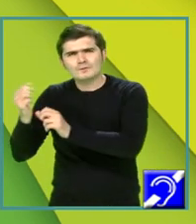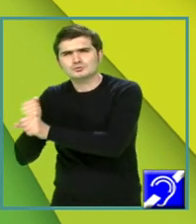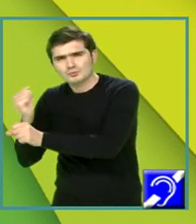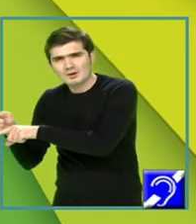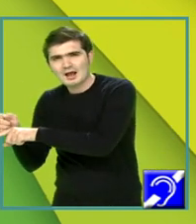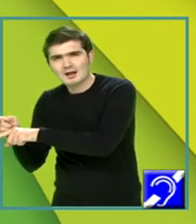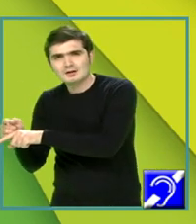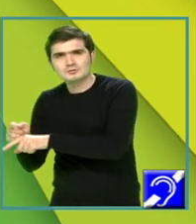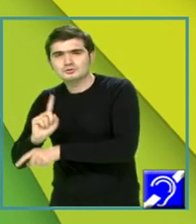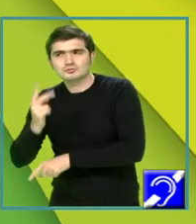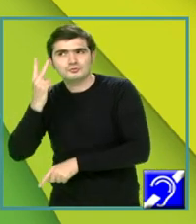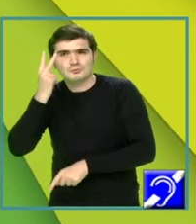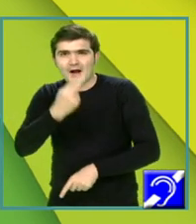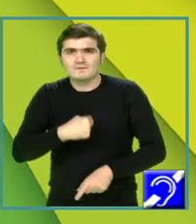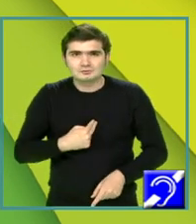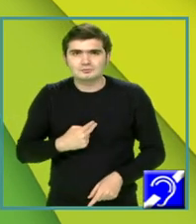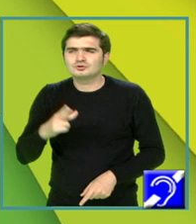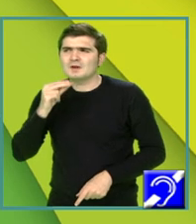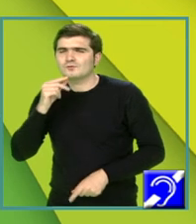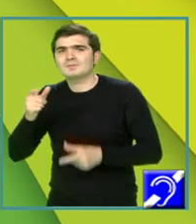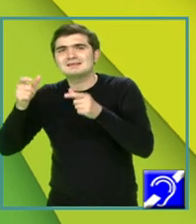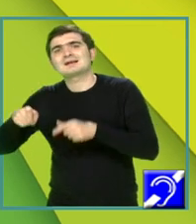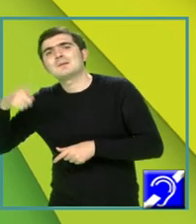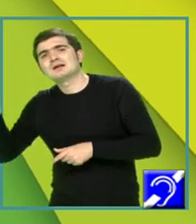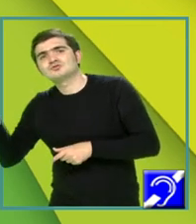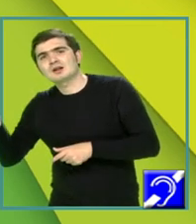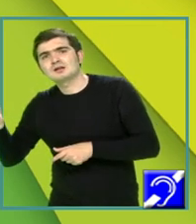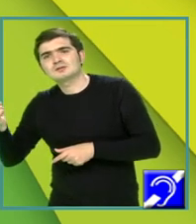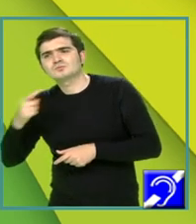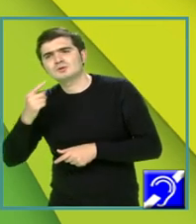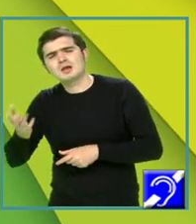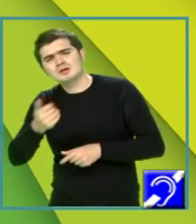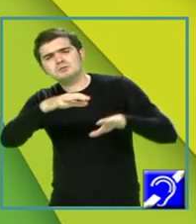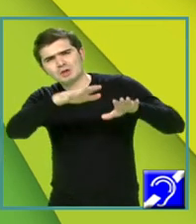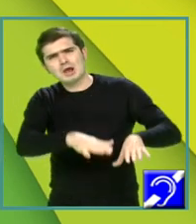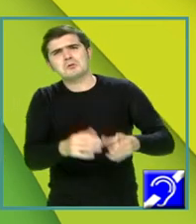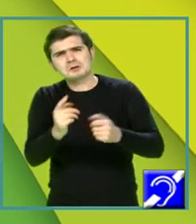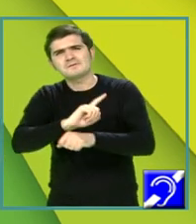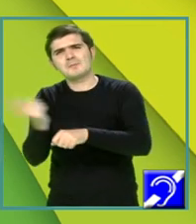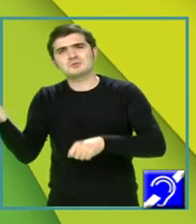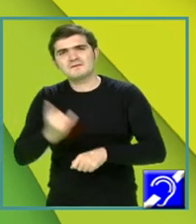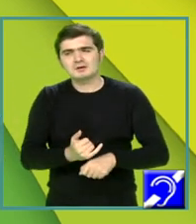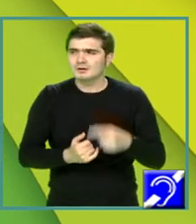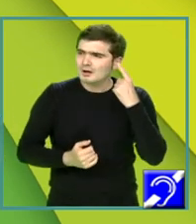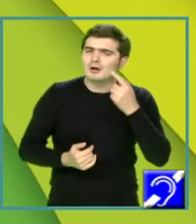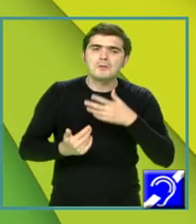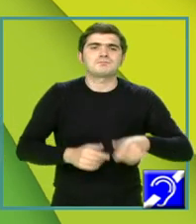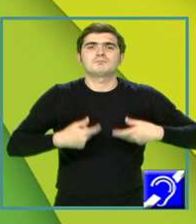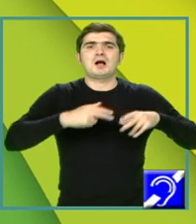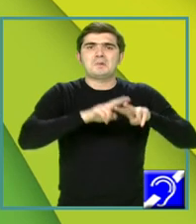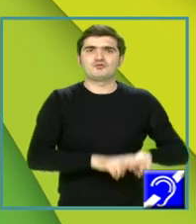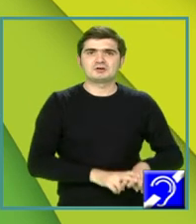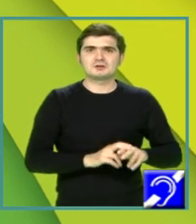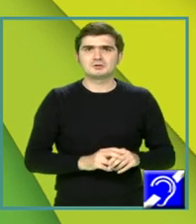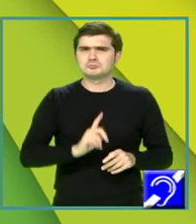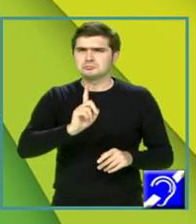vorbit, nevăzut, de la distanță, din camera de lucru. Ia loc, te rog, căci vin în câteva minute. Am luat loc, dar n